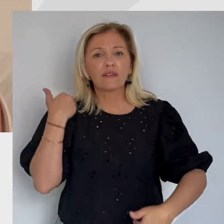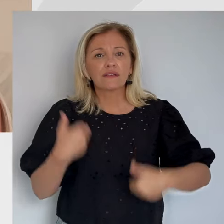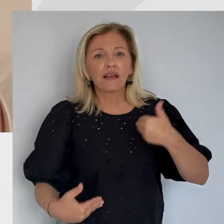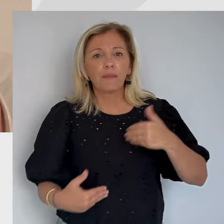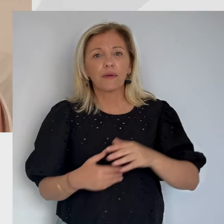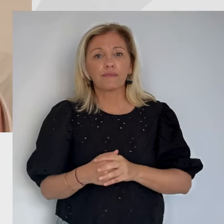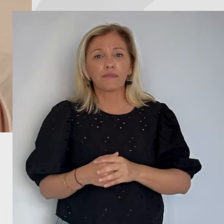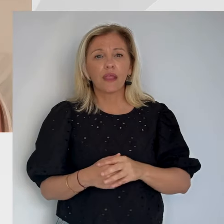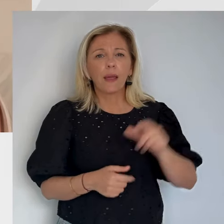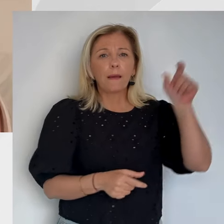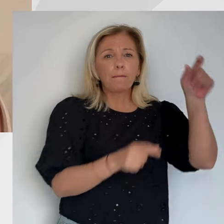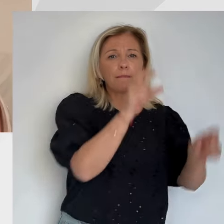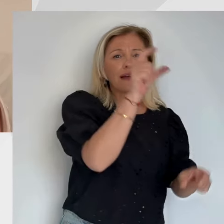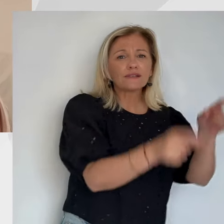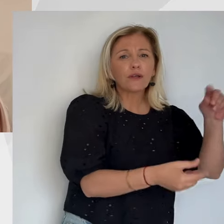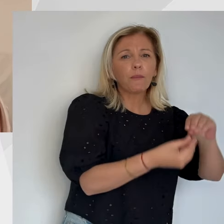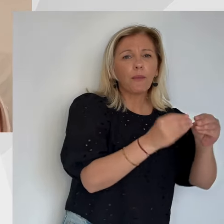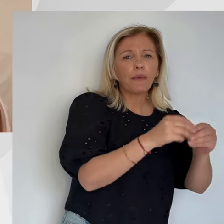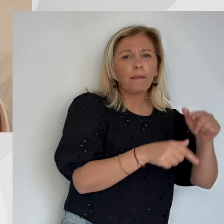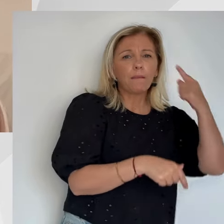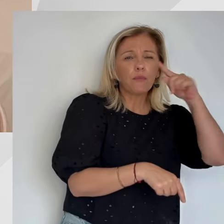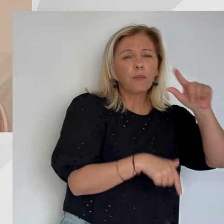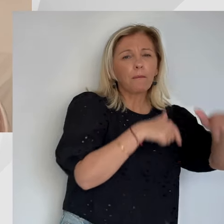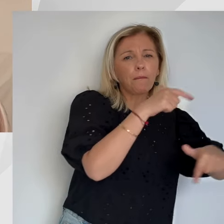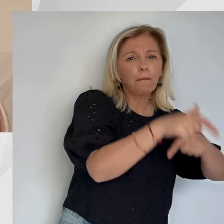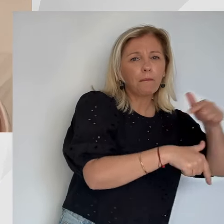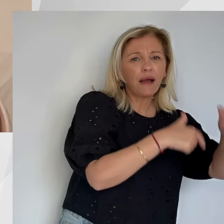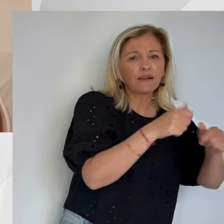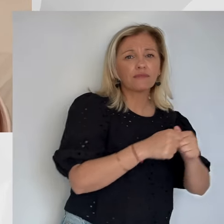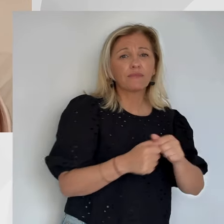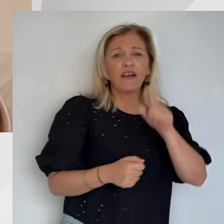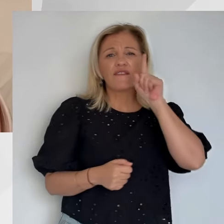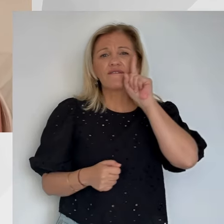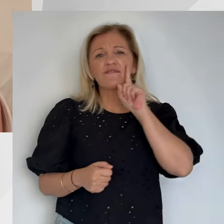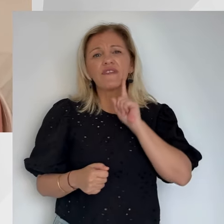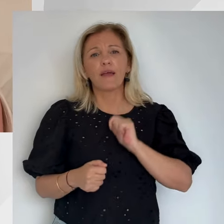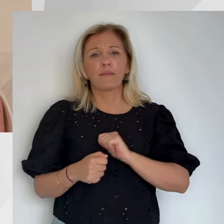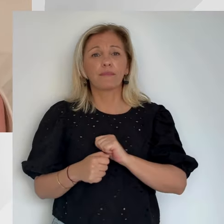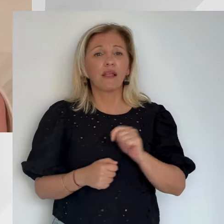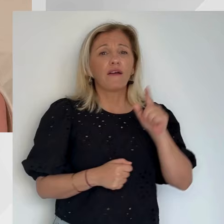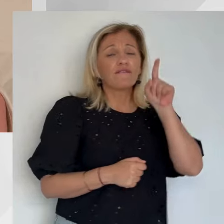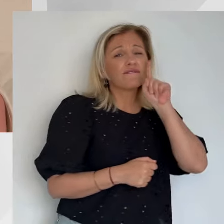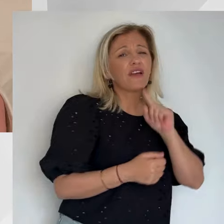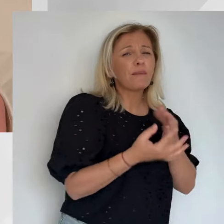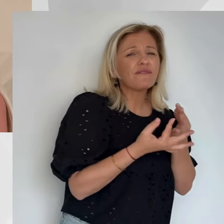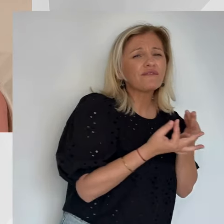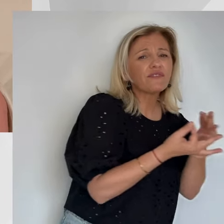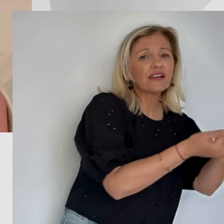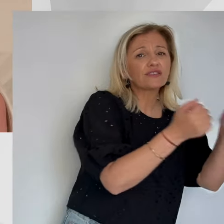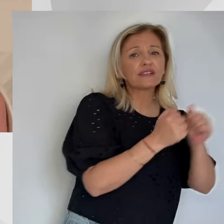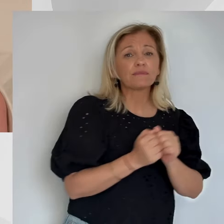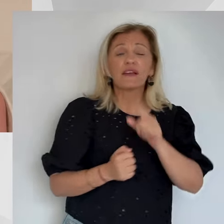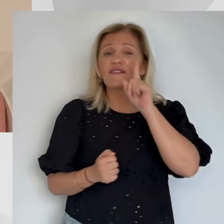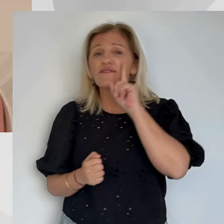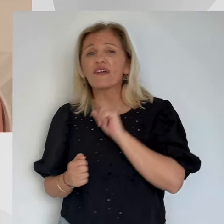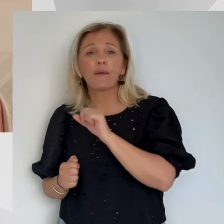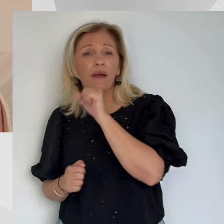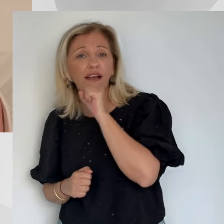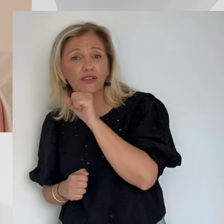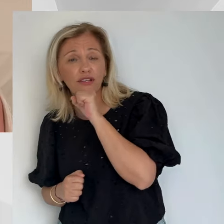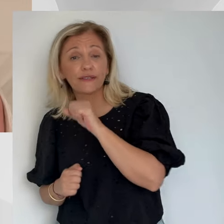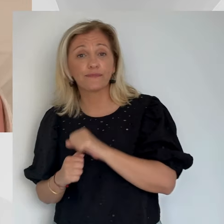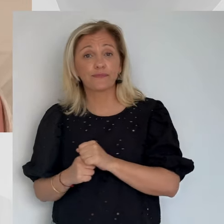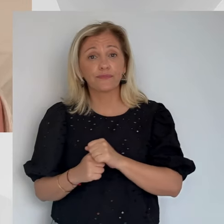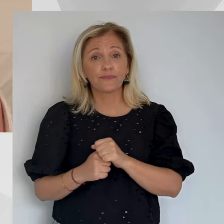handicap, les femmes et les personnes vulnérables ou les personnes âgées. Donc effectivement, moi j'essaye sur ce